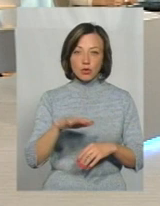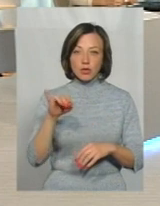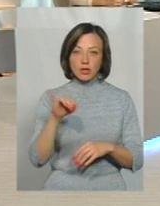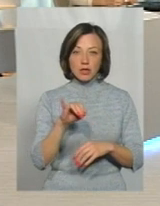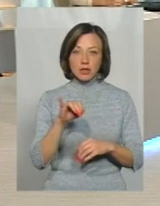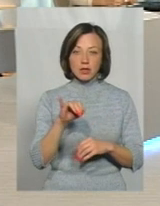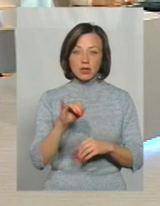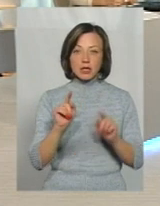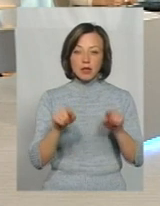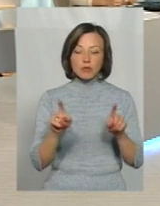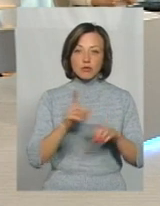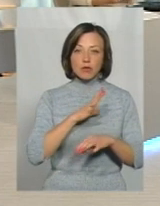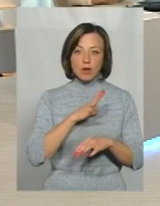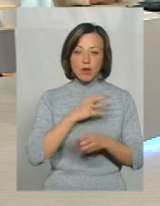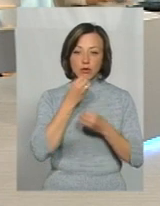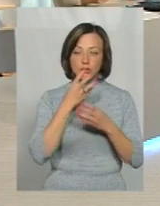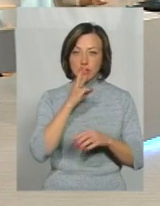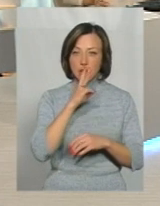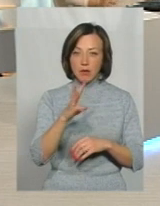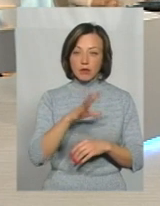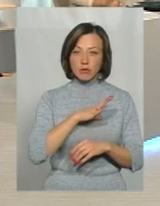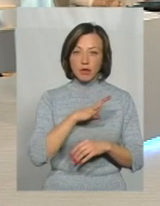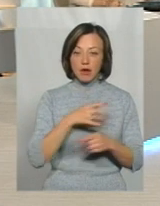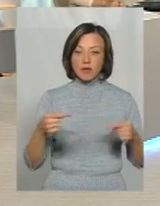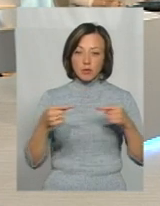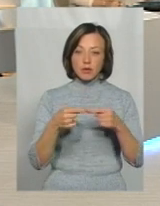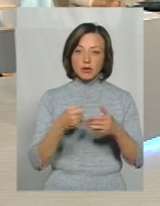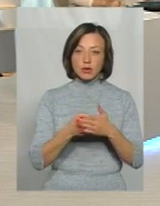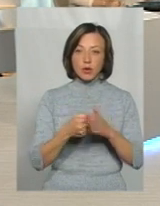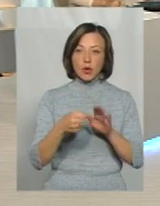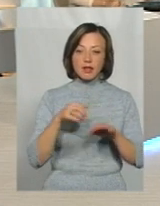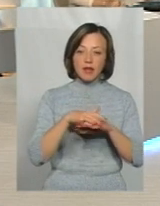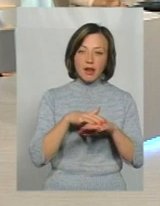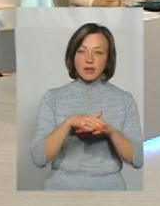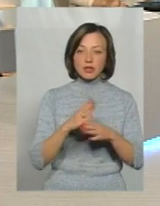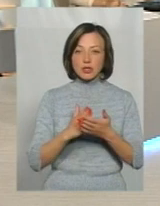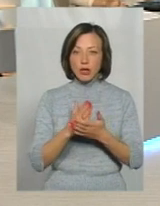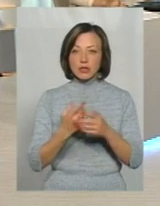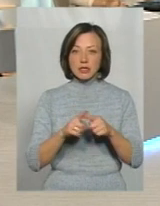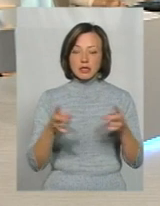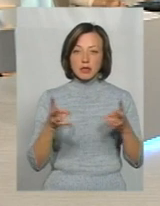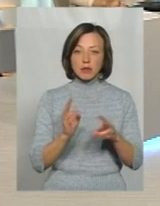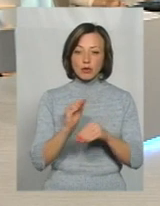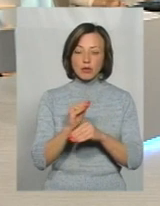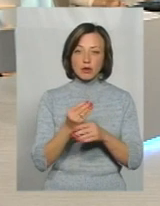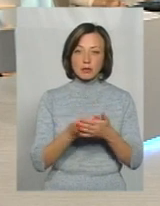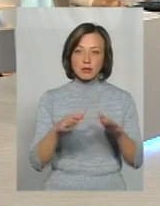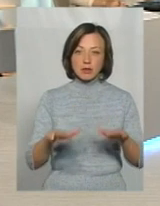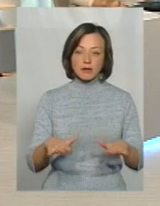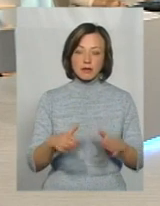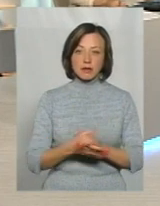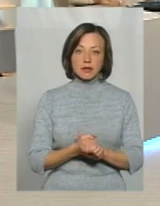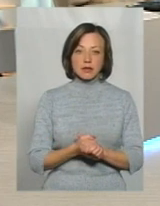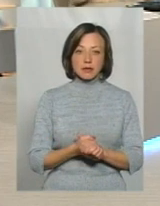звичайно, щоб була достойна зарплата, яка була відповідно до терифікації, до стажу, це треба доплачувати з місцевих бюджетів.